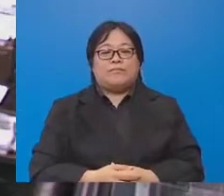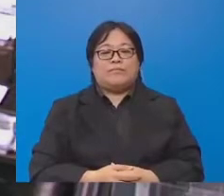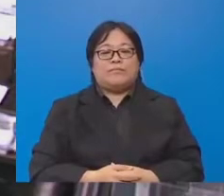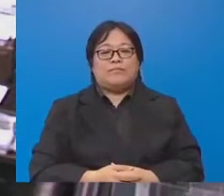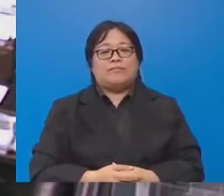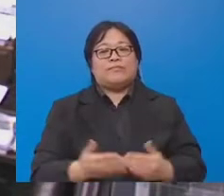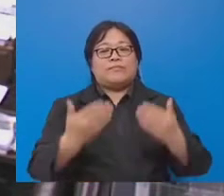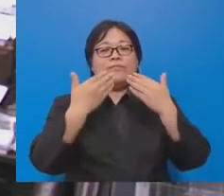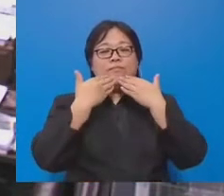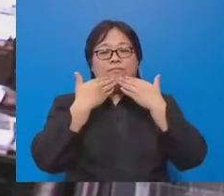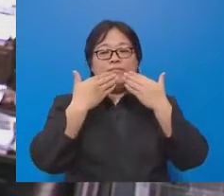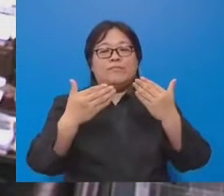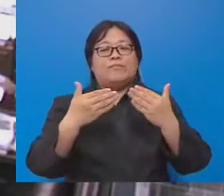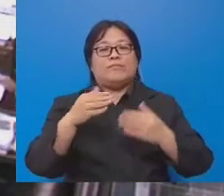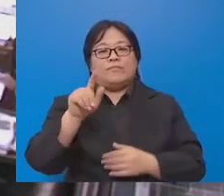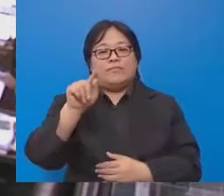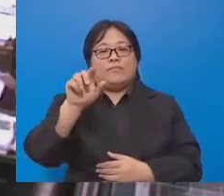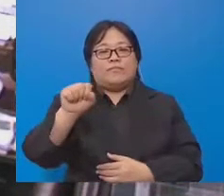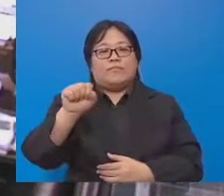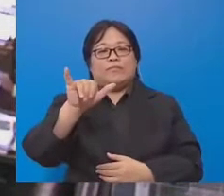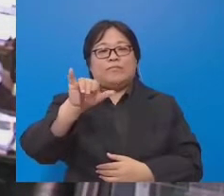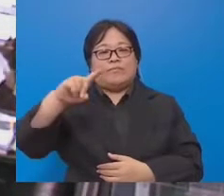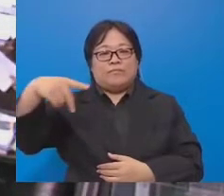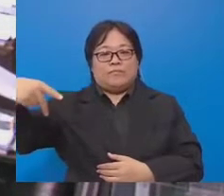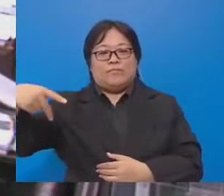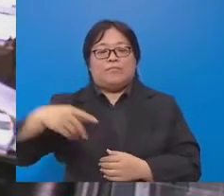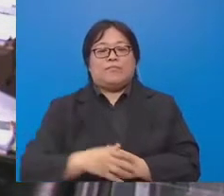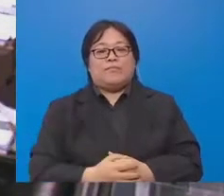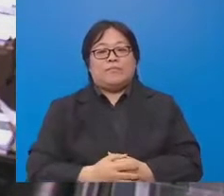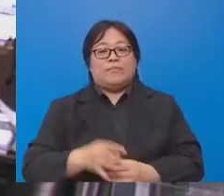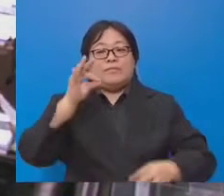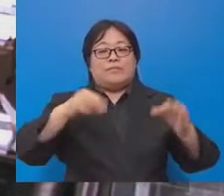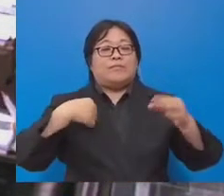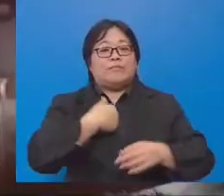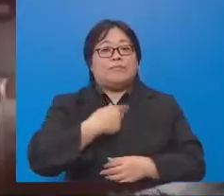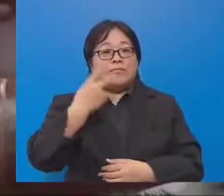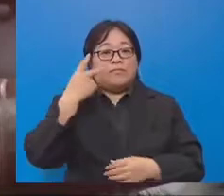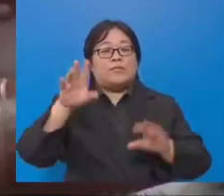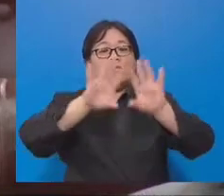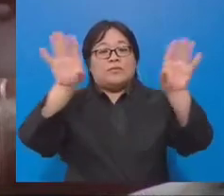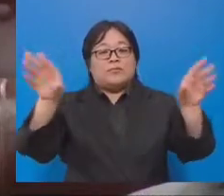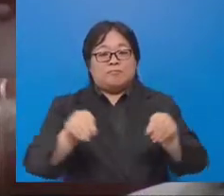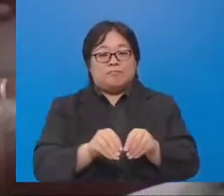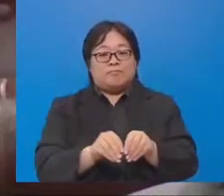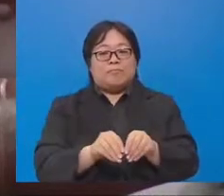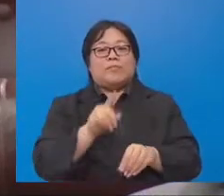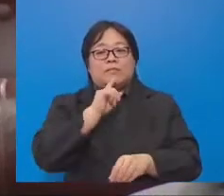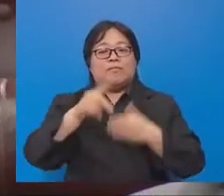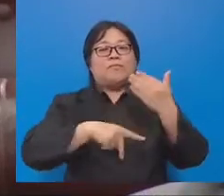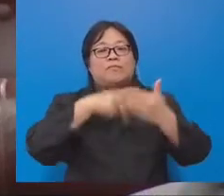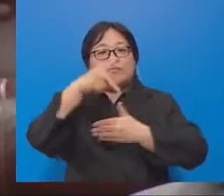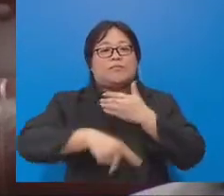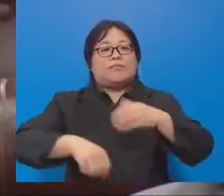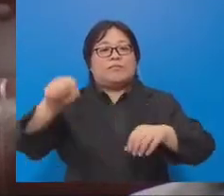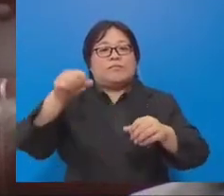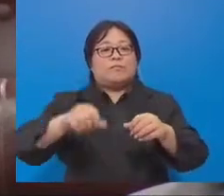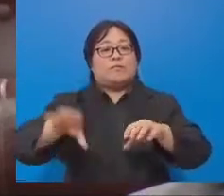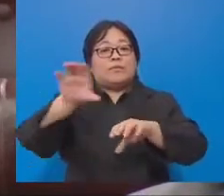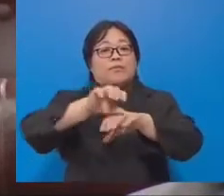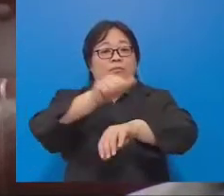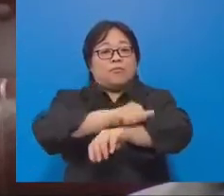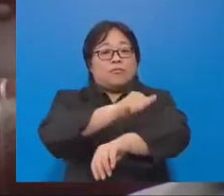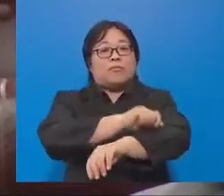Terima kasih Tansi yang dipertua. Sekiranya kita lihat keseluruhan, walaupun program subsidi upah ini